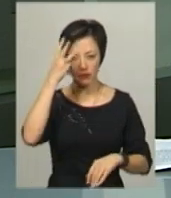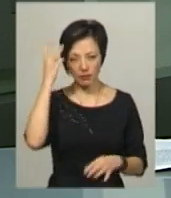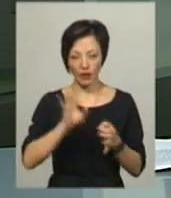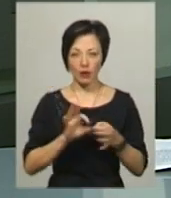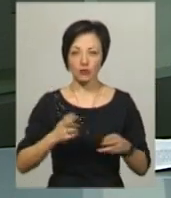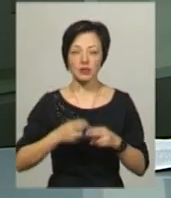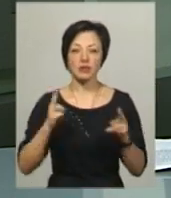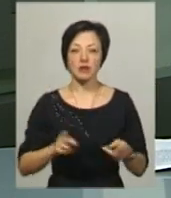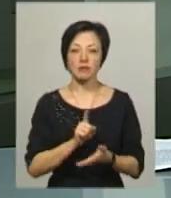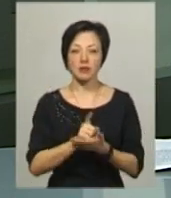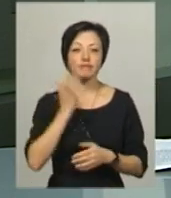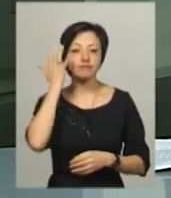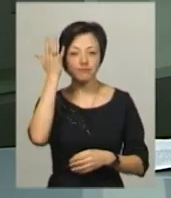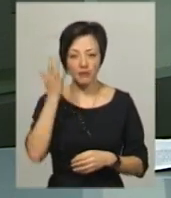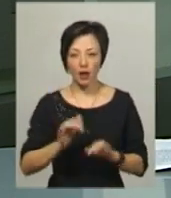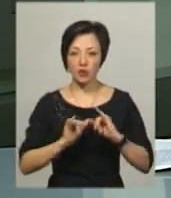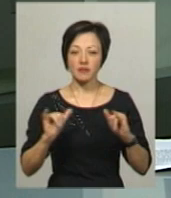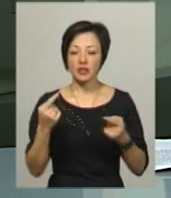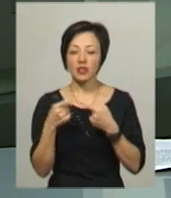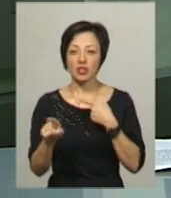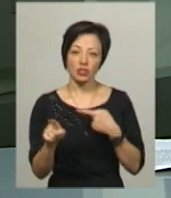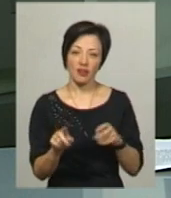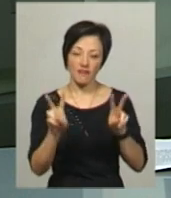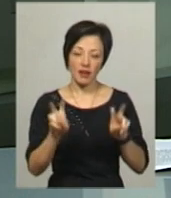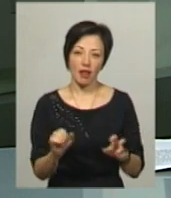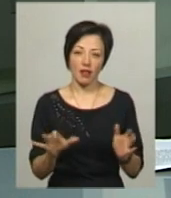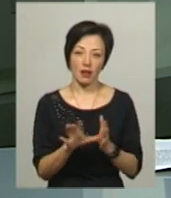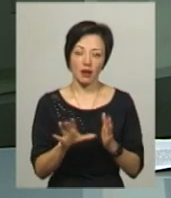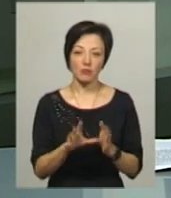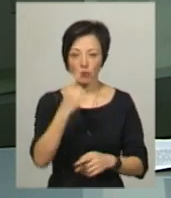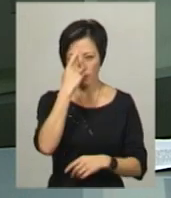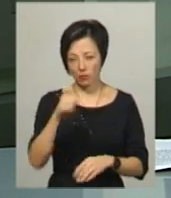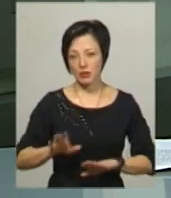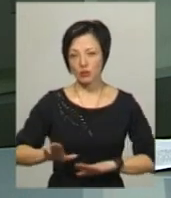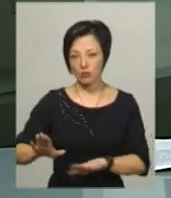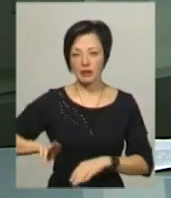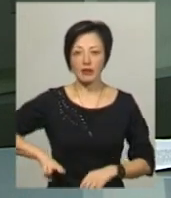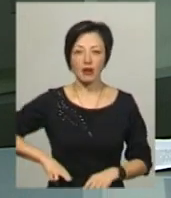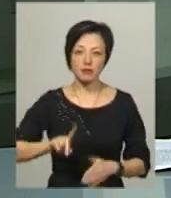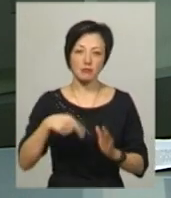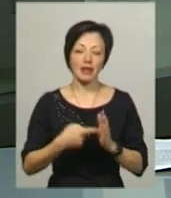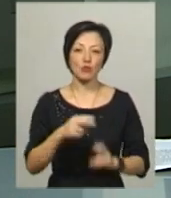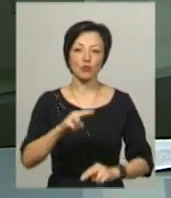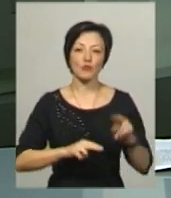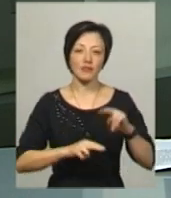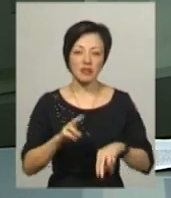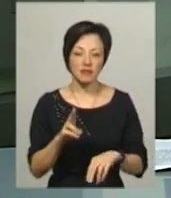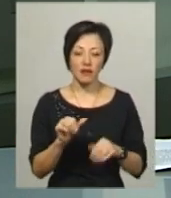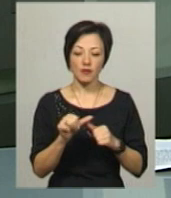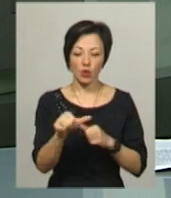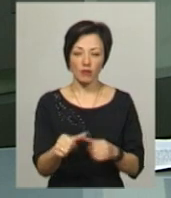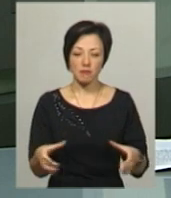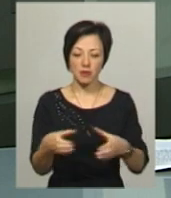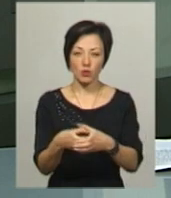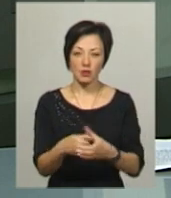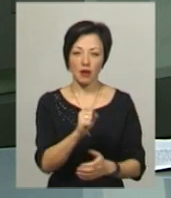атомні станції мають наміри розвивати альтернативну енергетику. Про це повідомив заступник директора з питань будівництва від окремленого